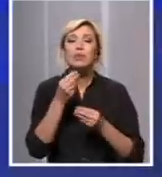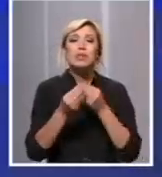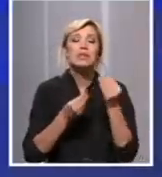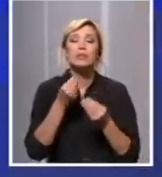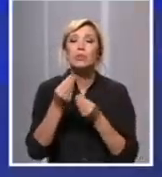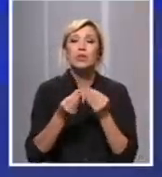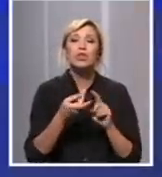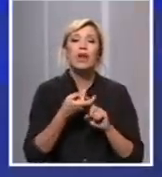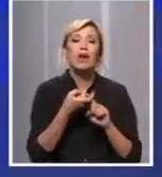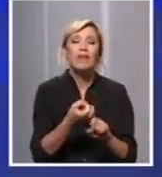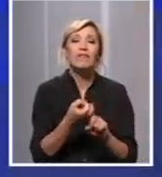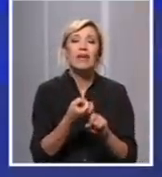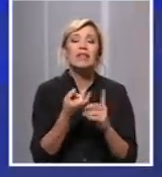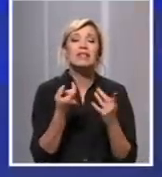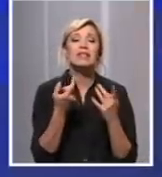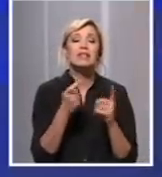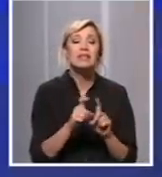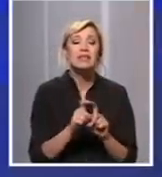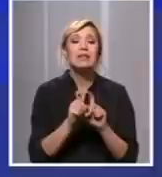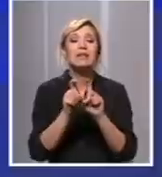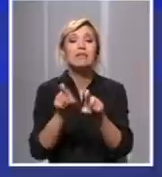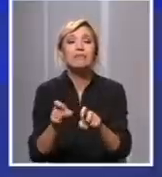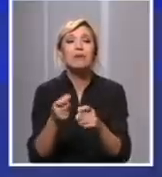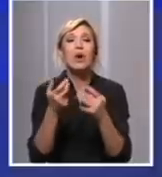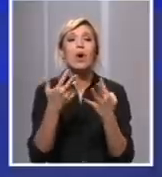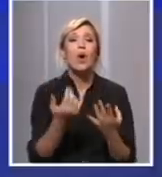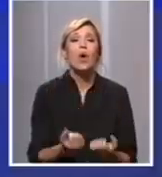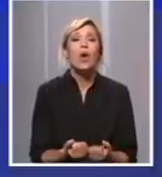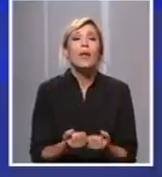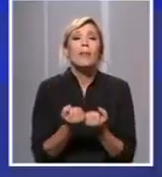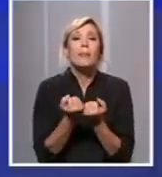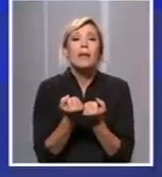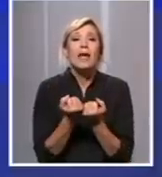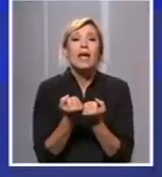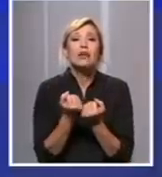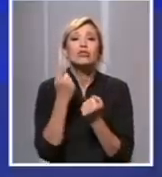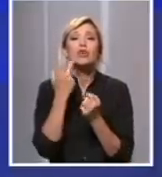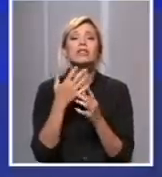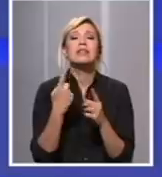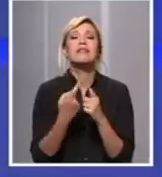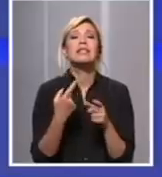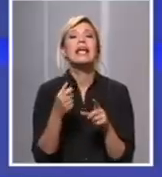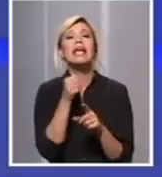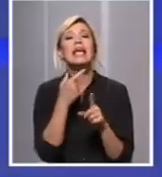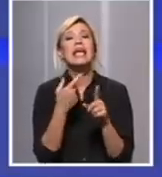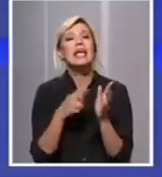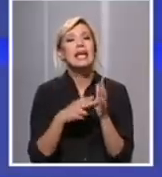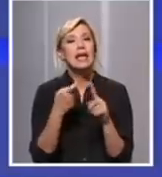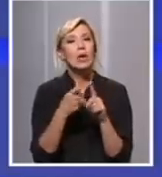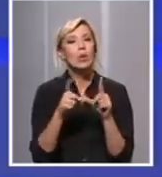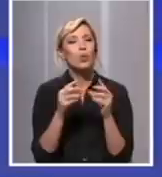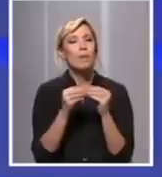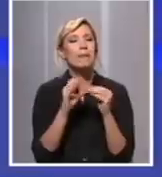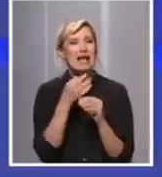osnovu težine kliničke slike koje je izazivao na osnovu produženja inkubacijenog perioda na osnovu sve većeg broja